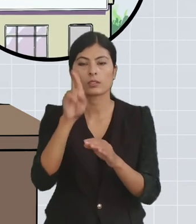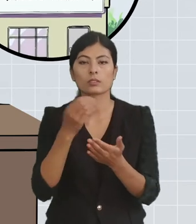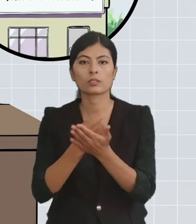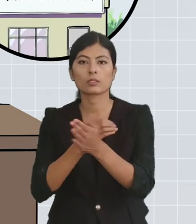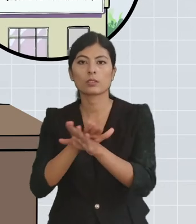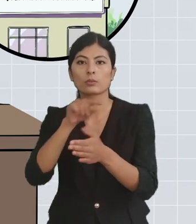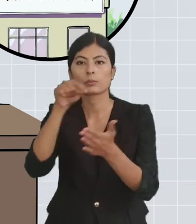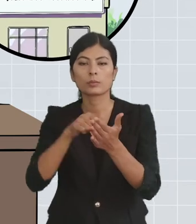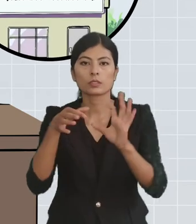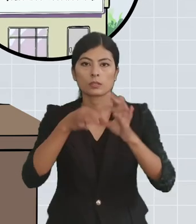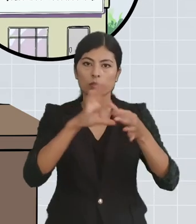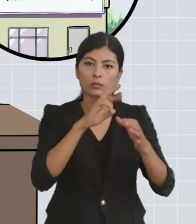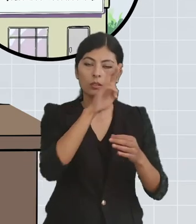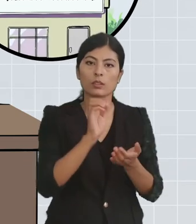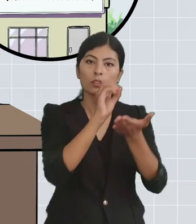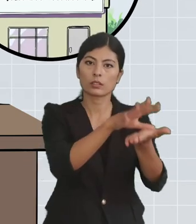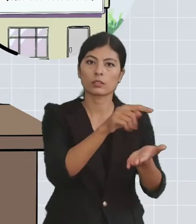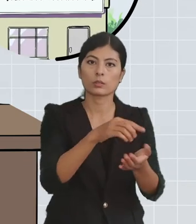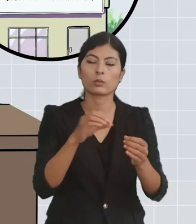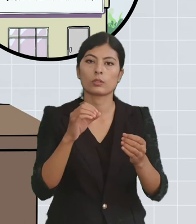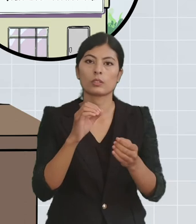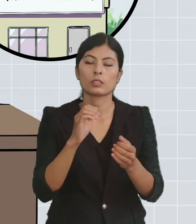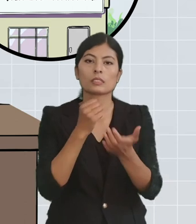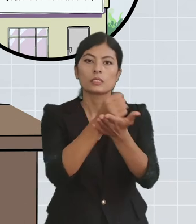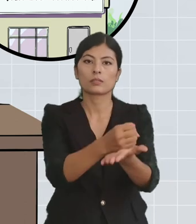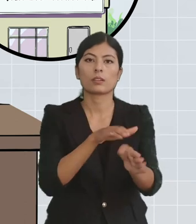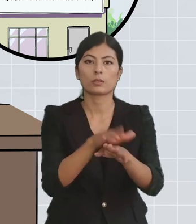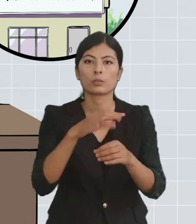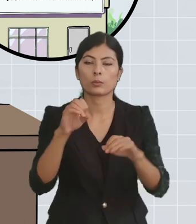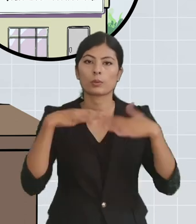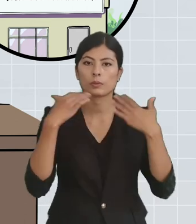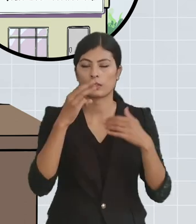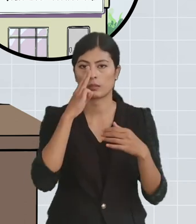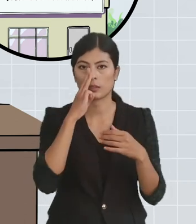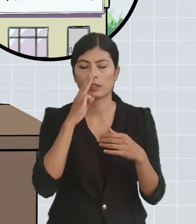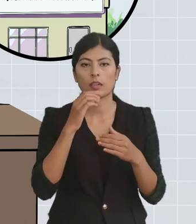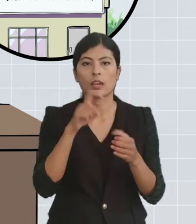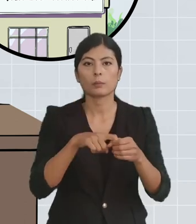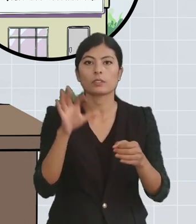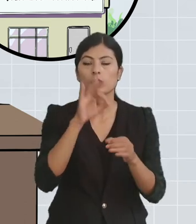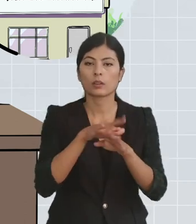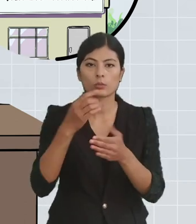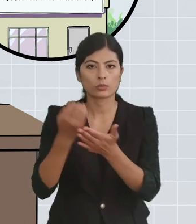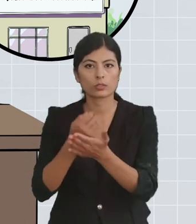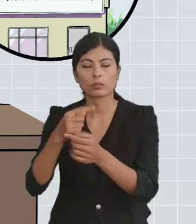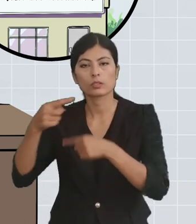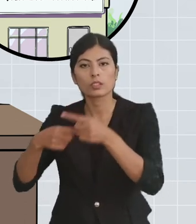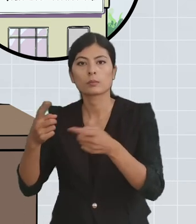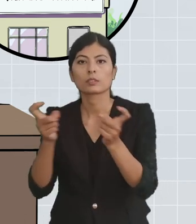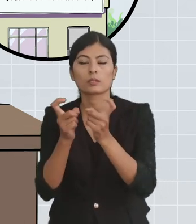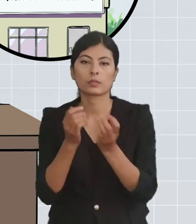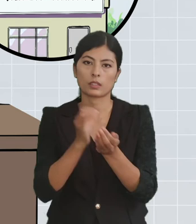विचको सम्बंदमा र प्रधान गर्ने सेवाको प्रभापकारी ताको लागी आबद्ध निकाए र सस्ताहरुको नेमी छल्फर र